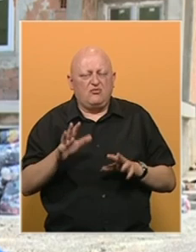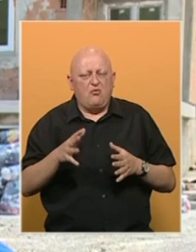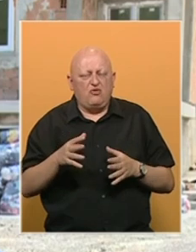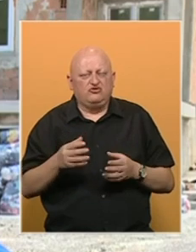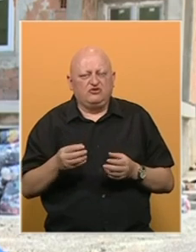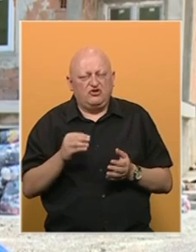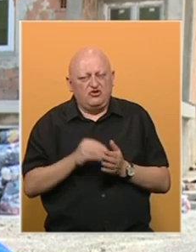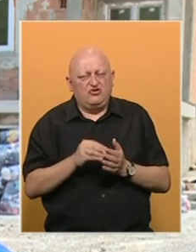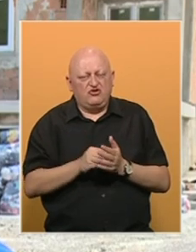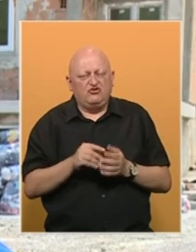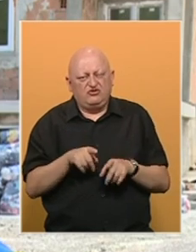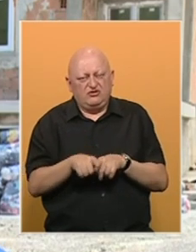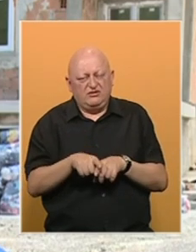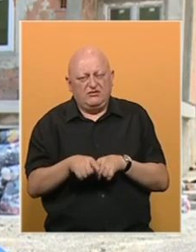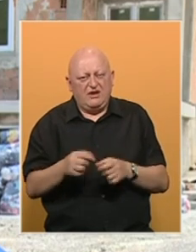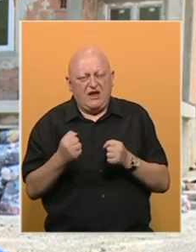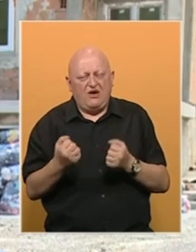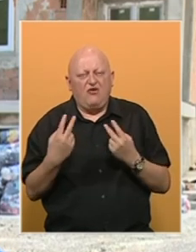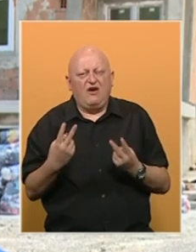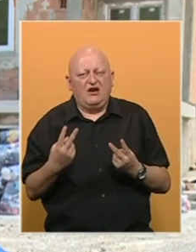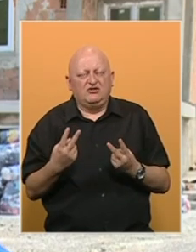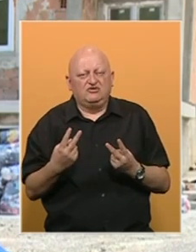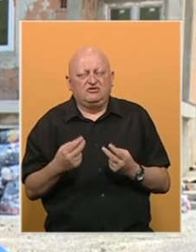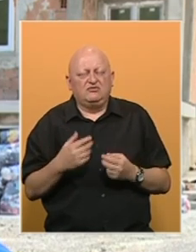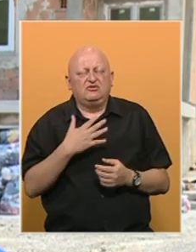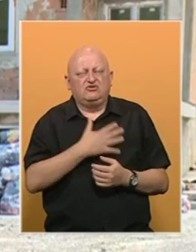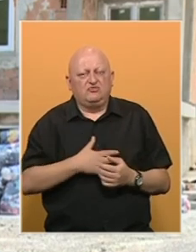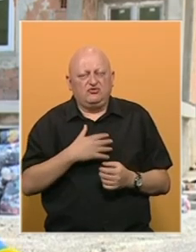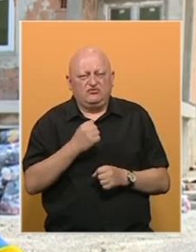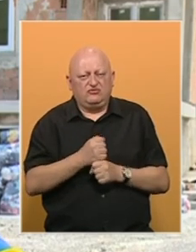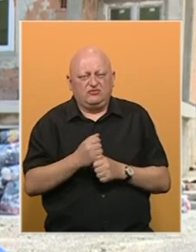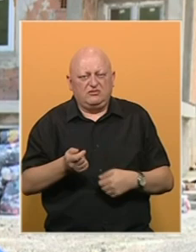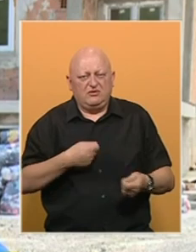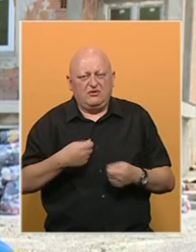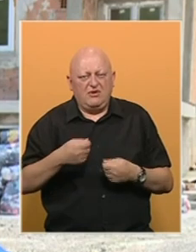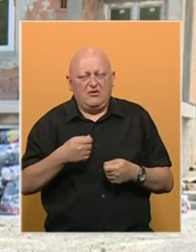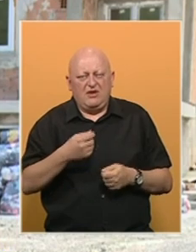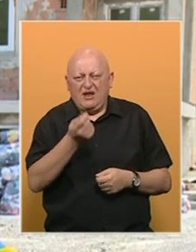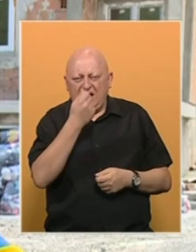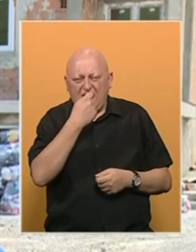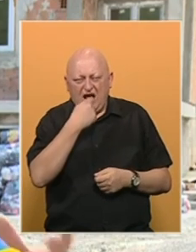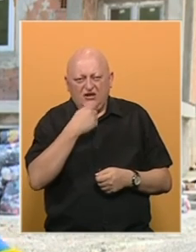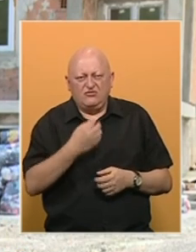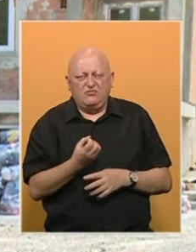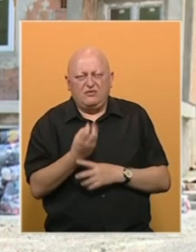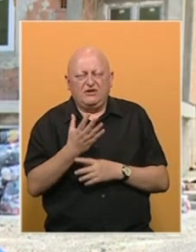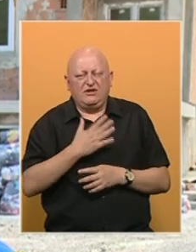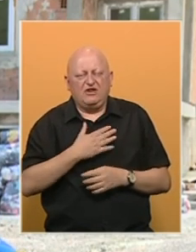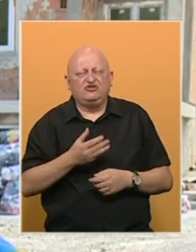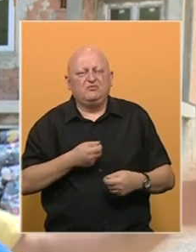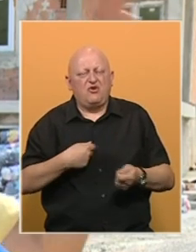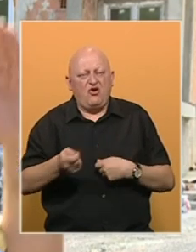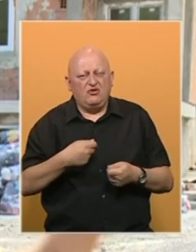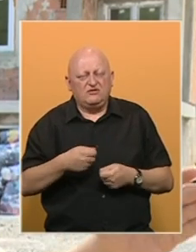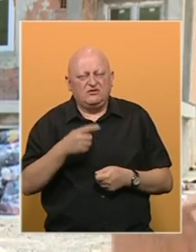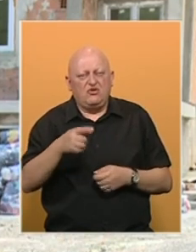još isto jako važno, želimo da napravimo proizvodnje organske hrane, da to budu naši proizvodi,